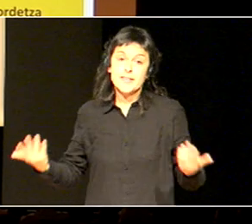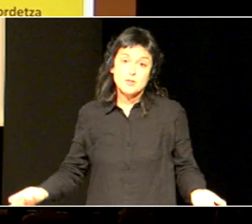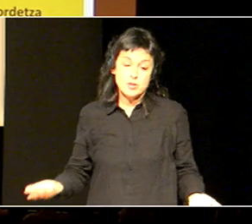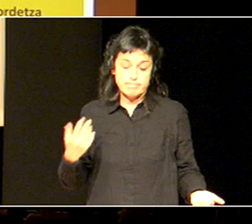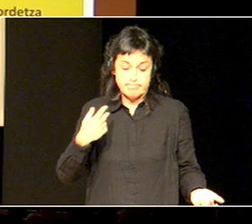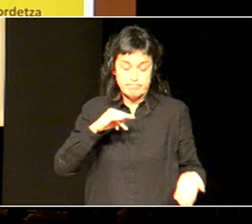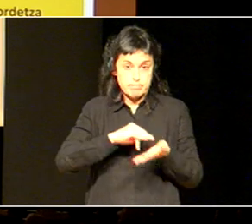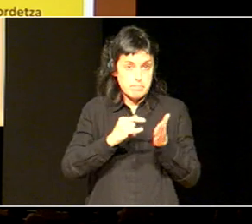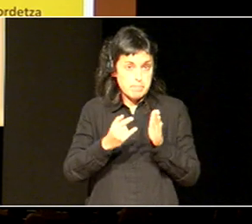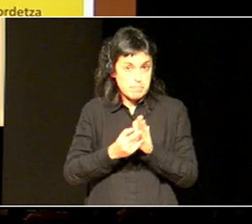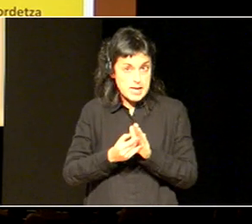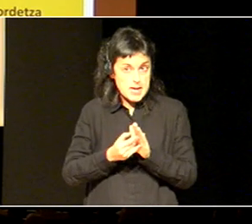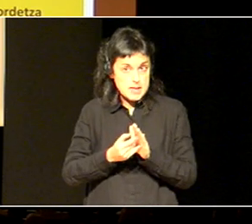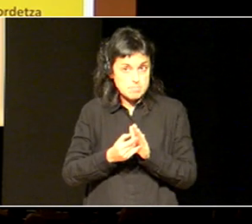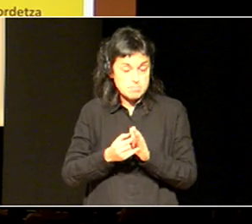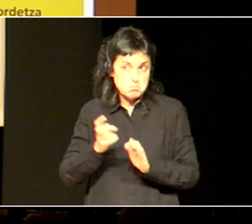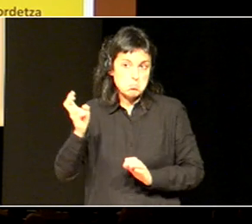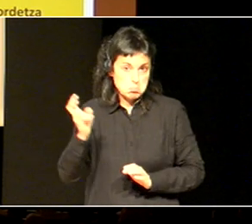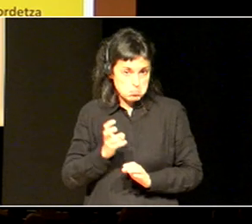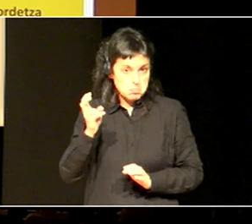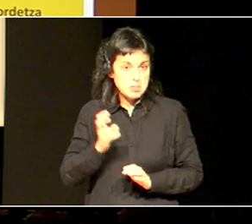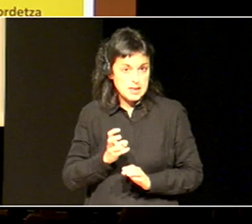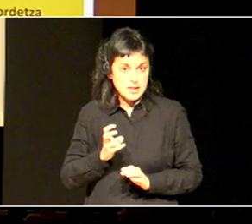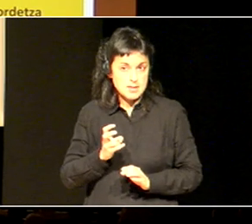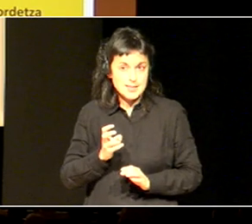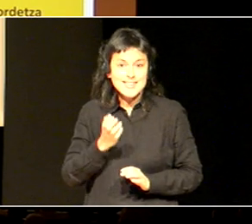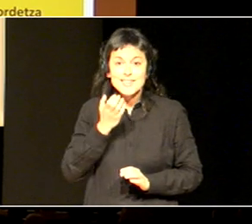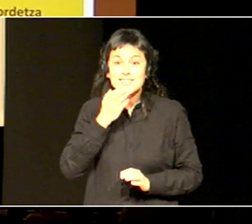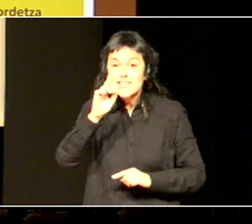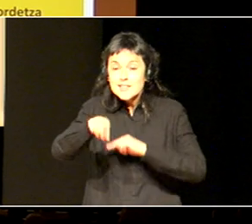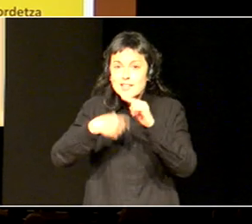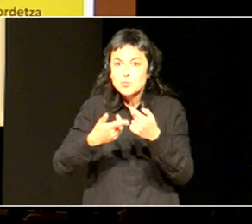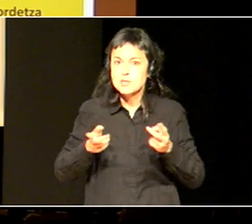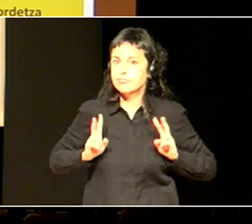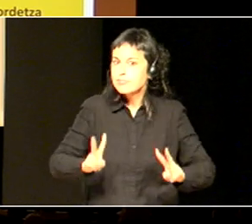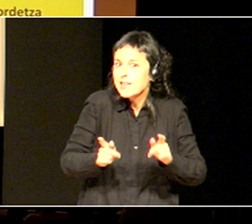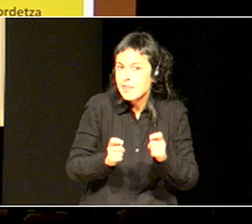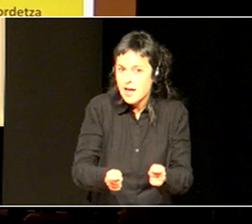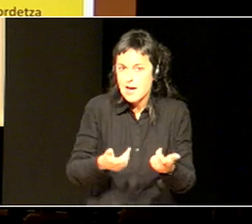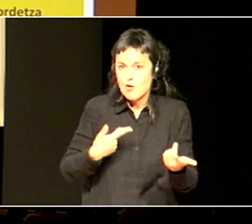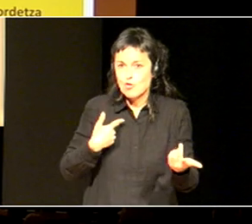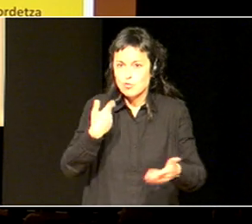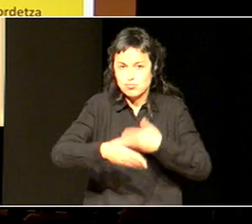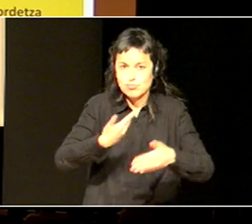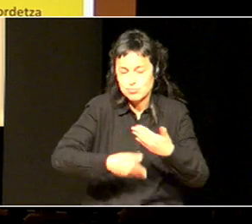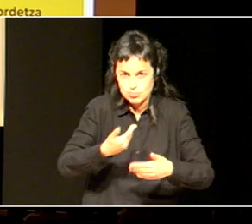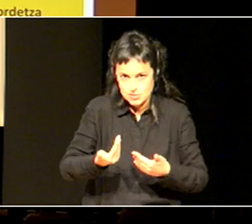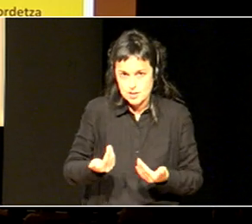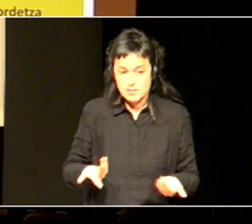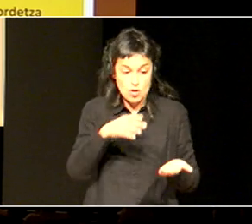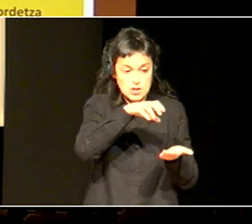dira, zeren eta, gero, bizirik mantentzen diren, eta bizirik nola mantentzen diren, ikastetxetan,